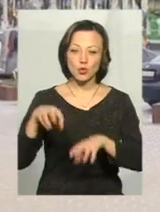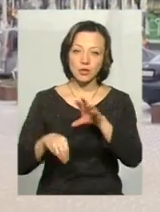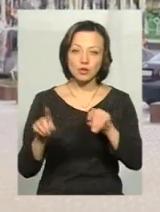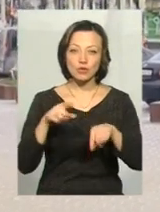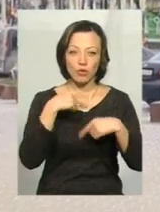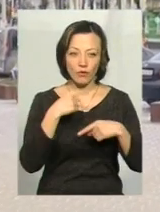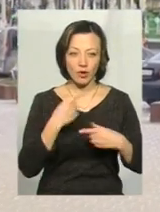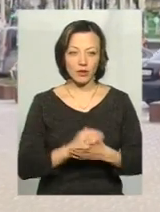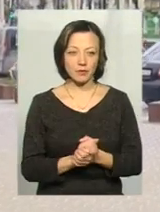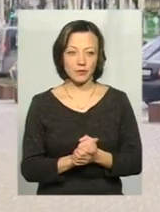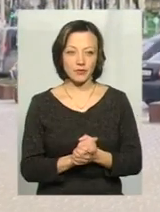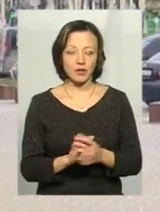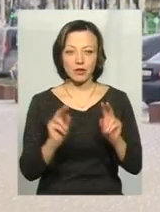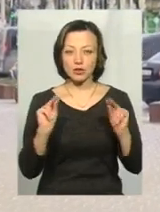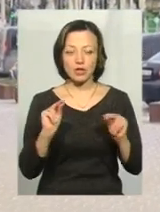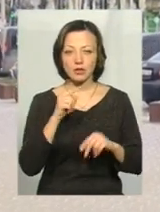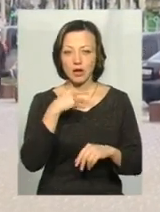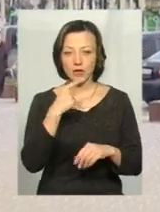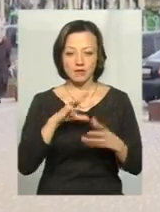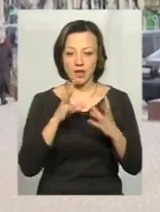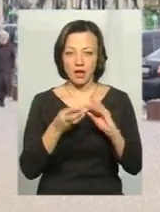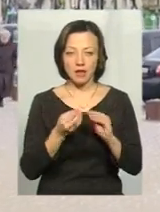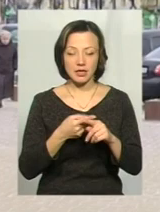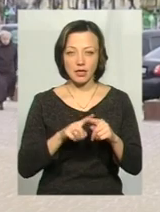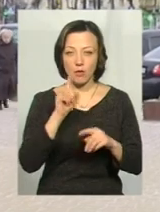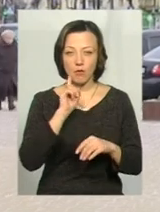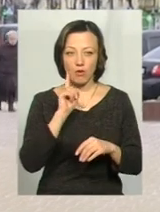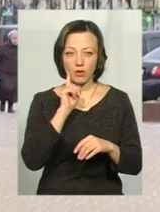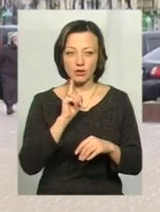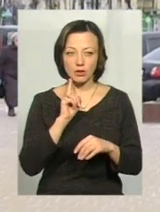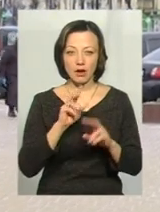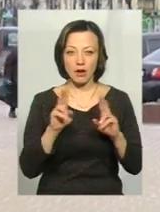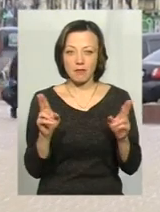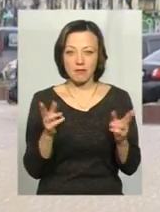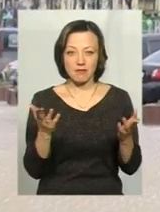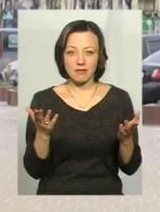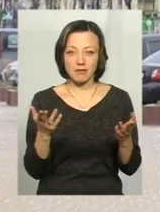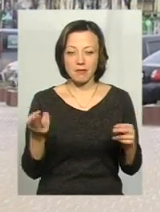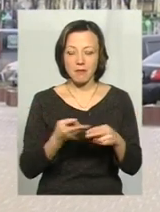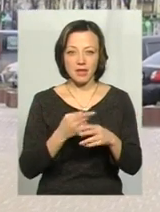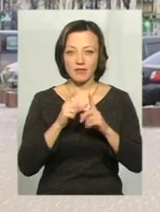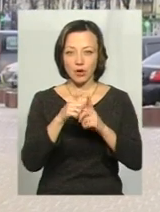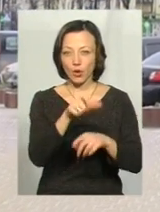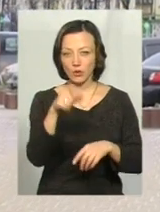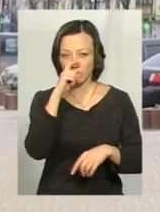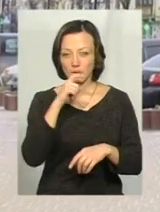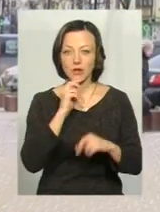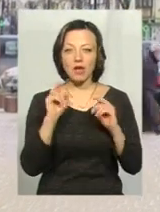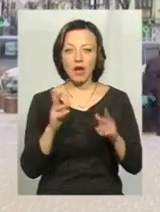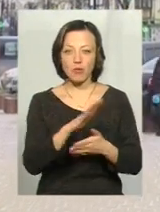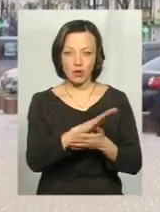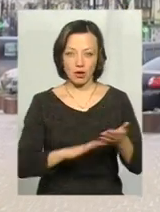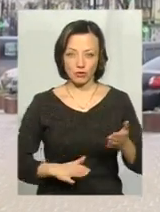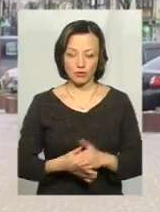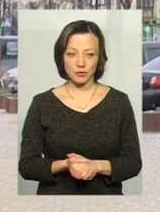говорять. Чесно кажучи, взагалі це поки що ніби як-то замкнути круг, тому що люди не розуміють, як це все буде по